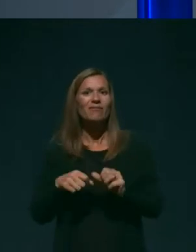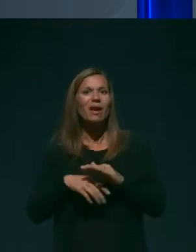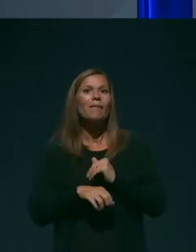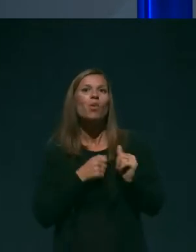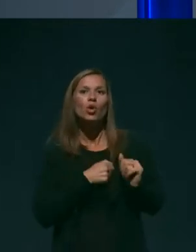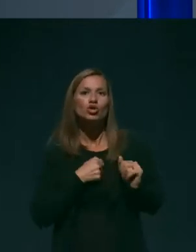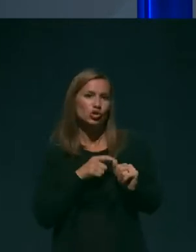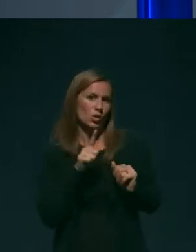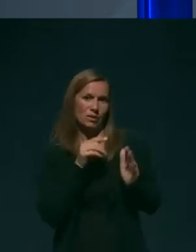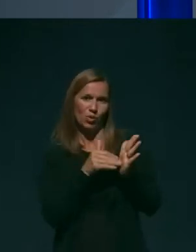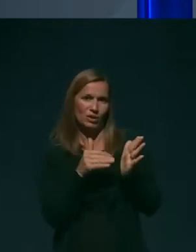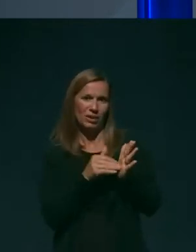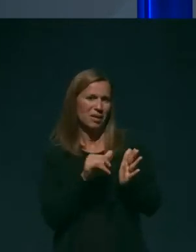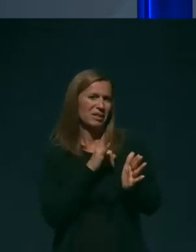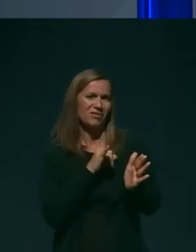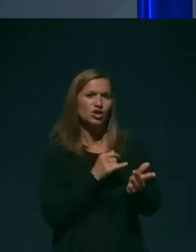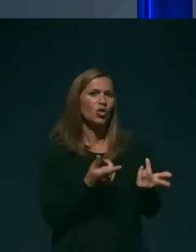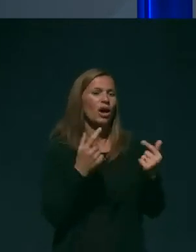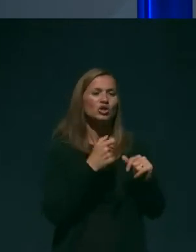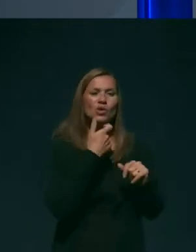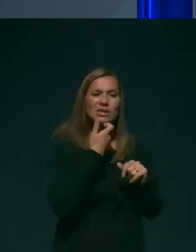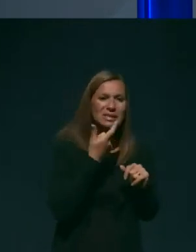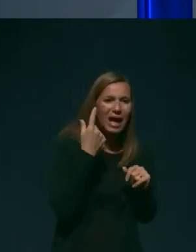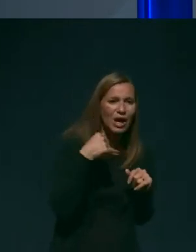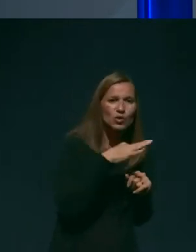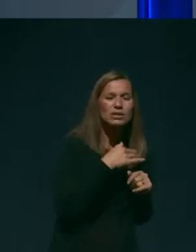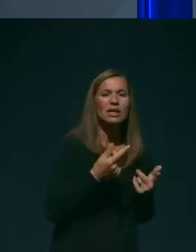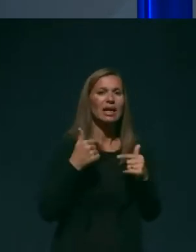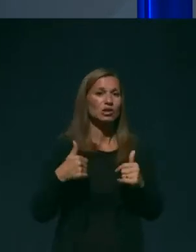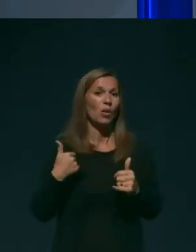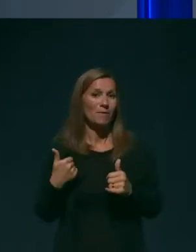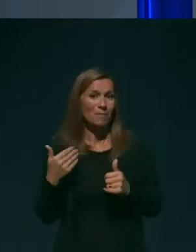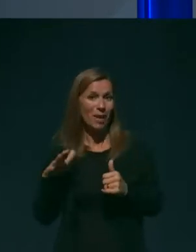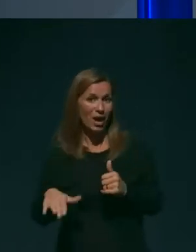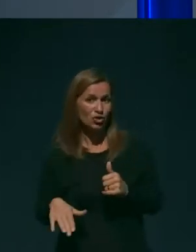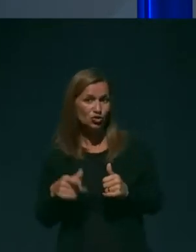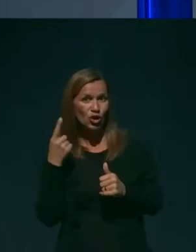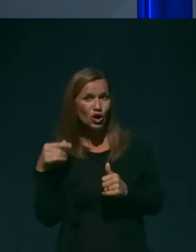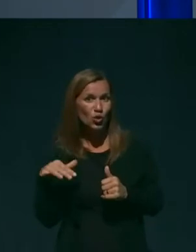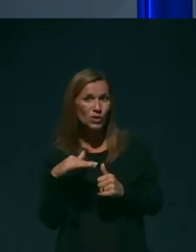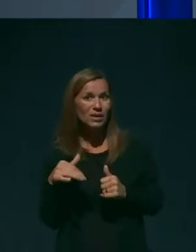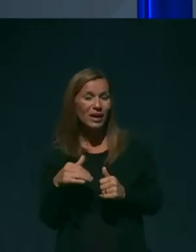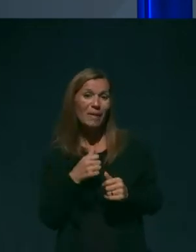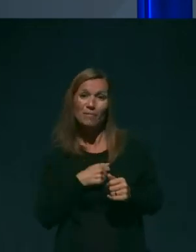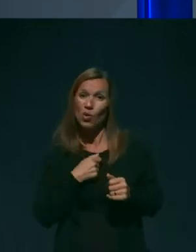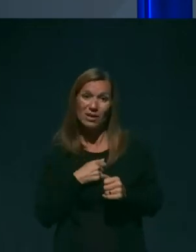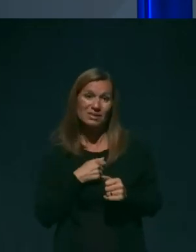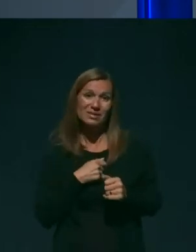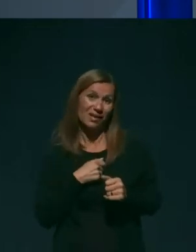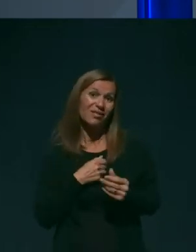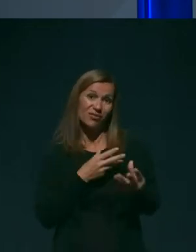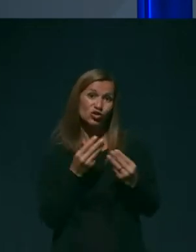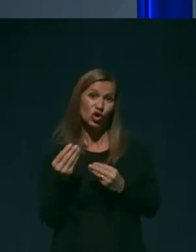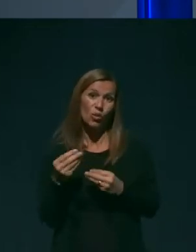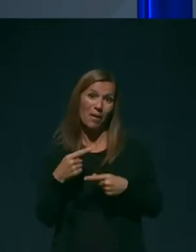ne glede na to, ali so starostniki, ali so mlajši ljudje, saj pod bolezen v veliki meri poteka dovolj blago.